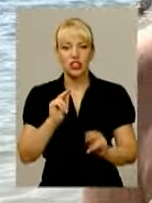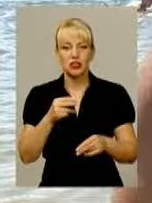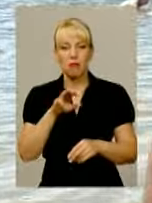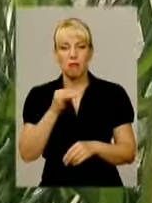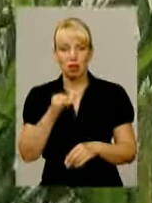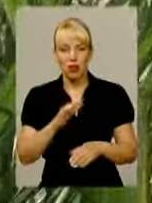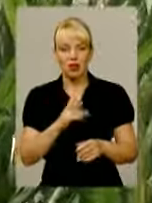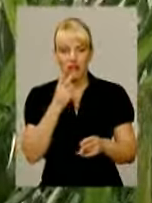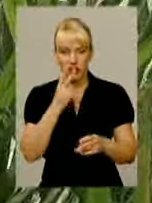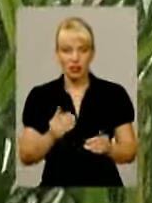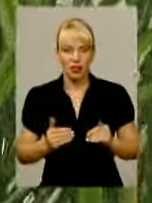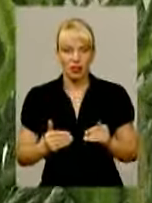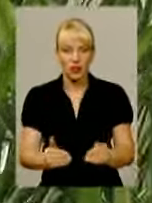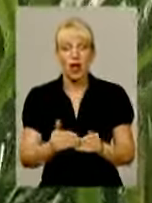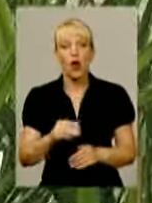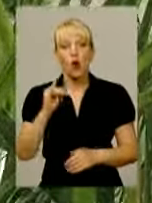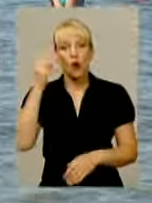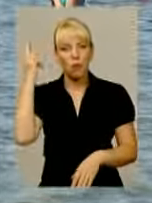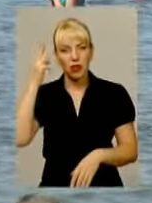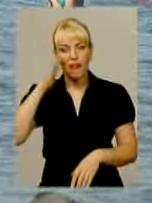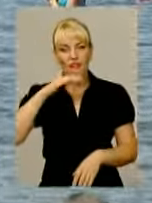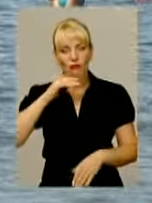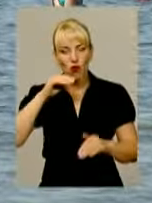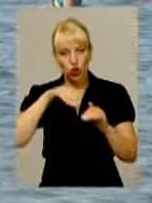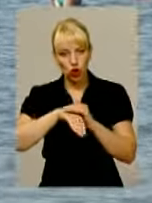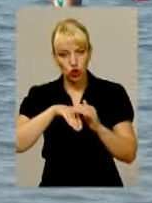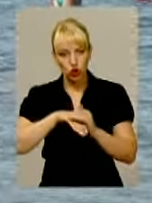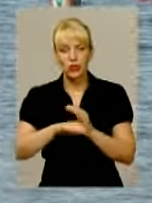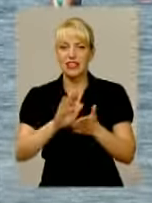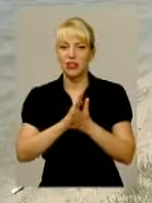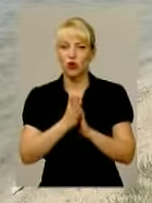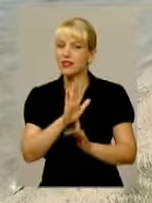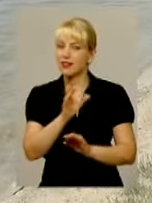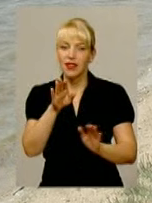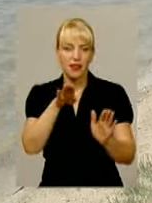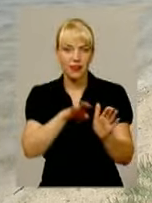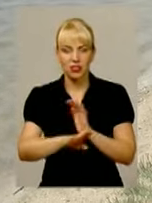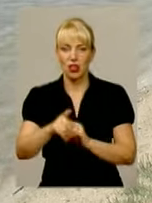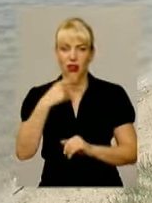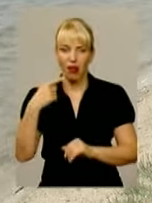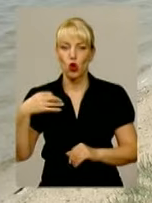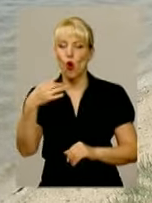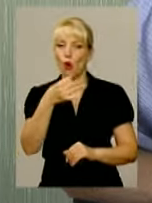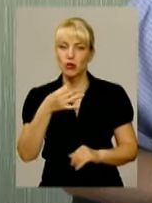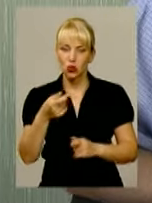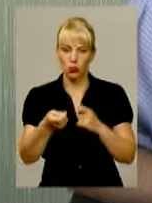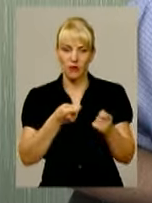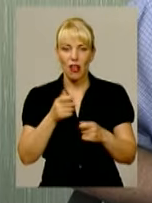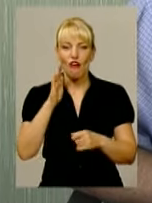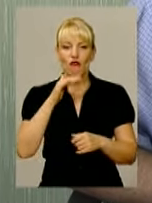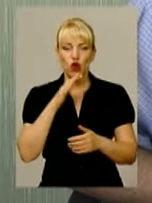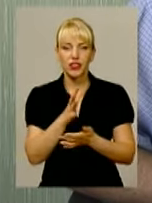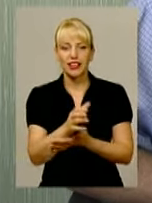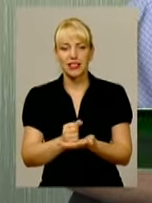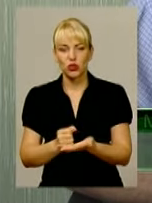100%. Втім, у Хмельницькому водосховищі ситуація не найгірша, кажуть в обласному управлінні водних ресурсів. Хмельницьке